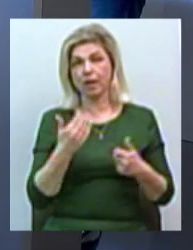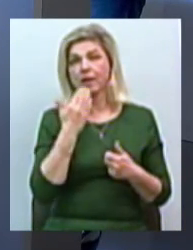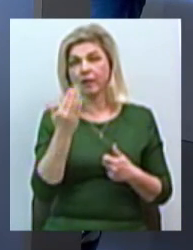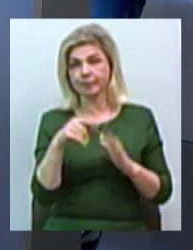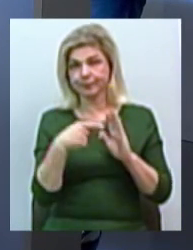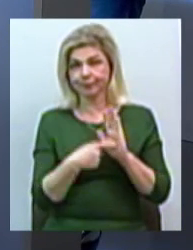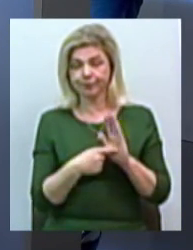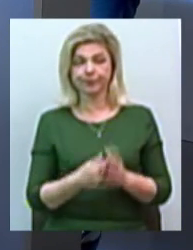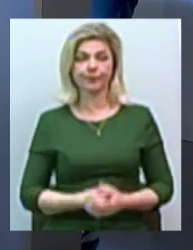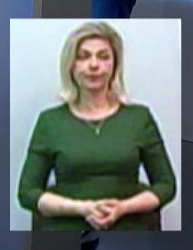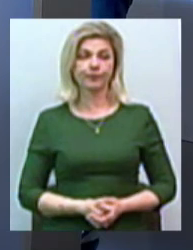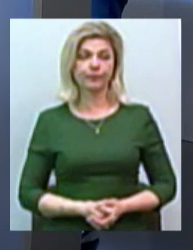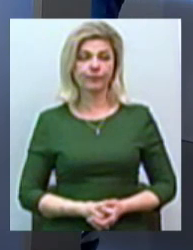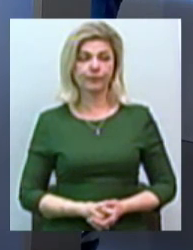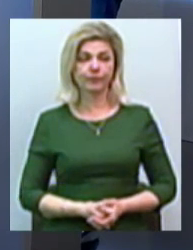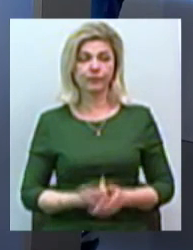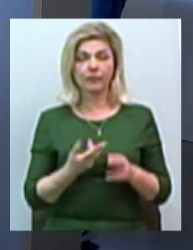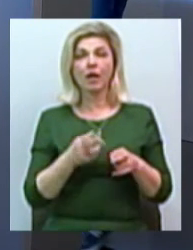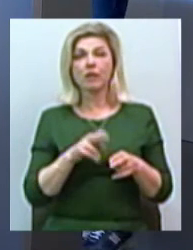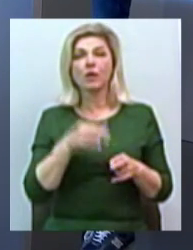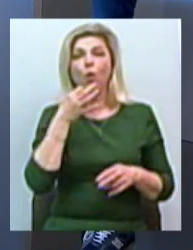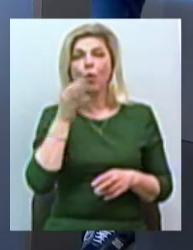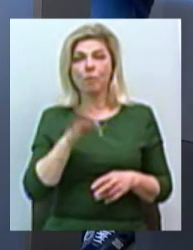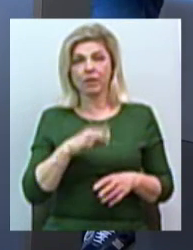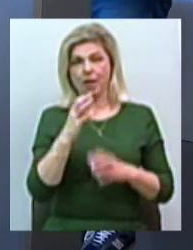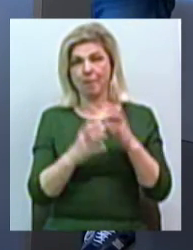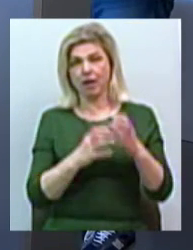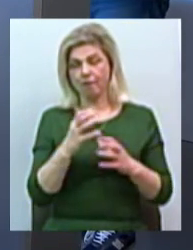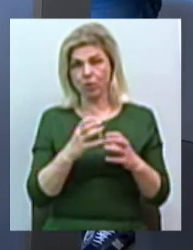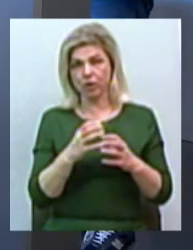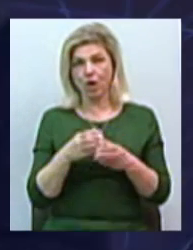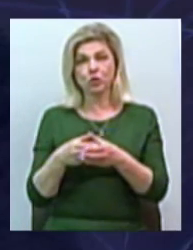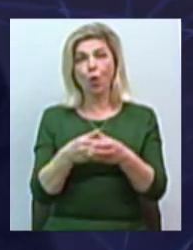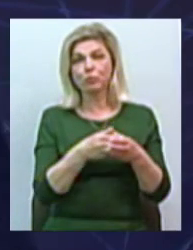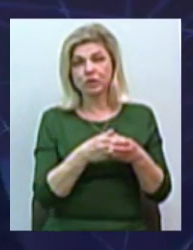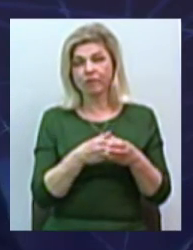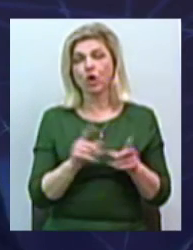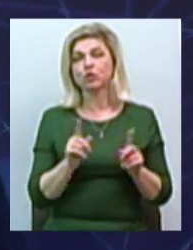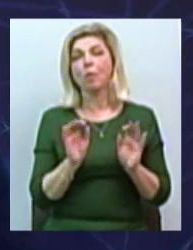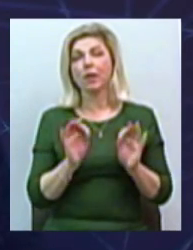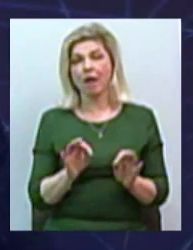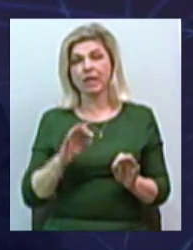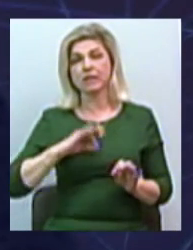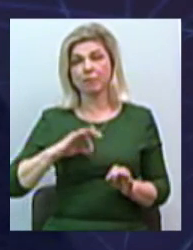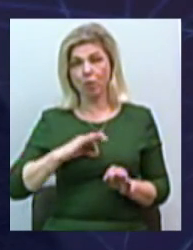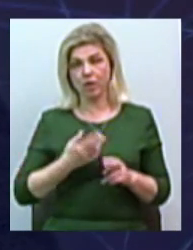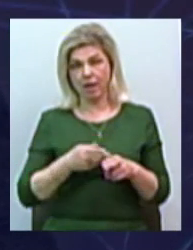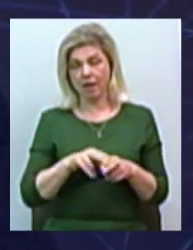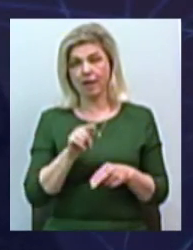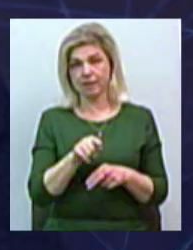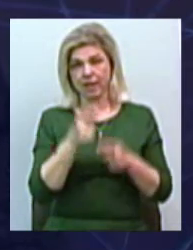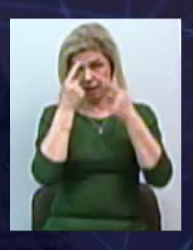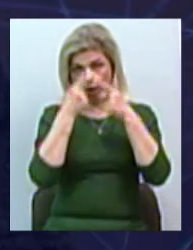знову ж таки, опит мирового сообщества, який правильно використовував подобну технологію,